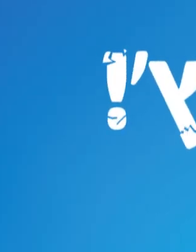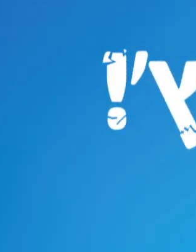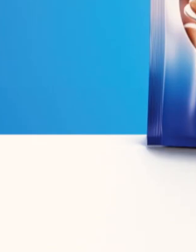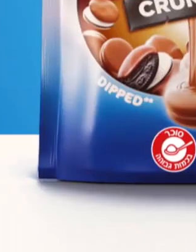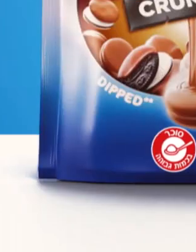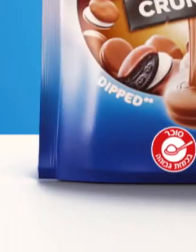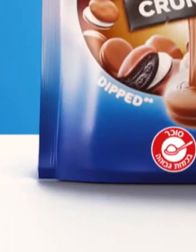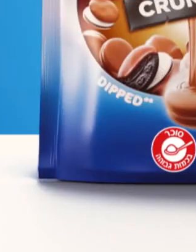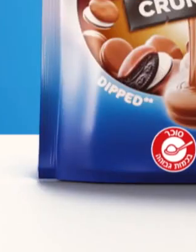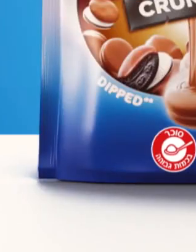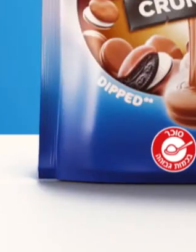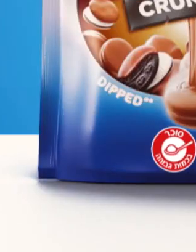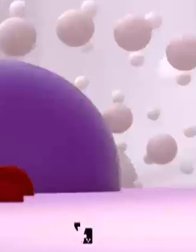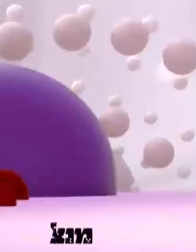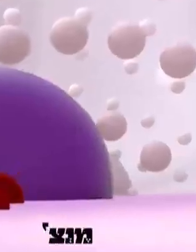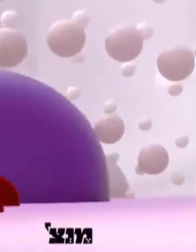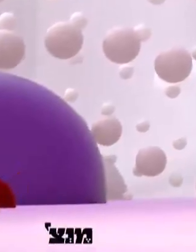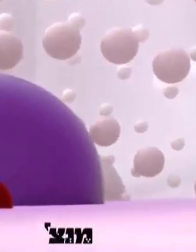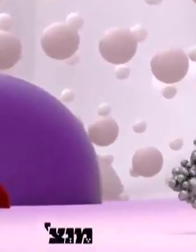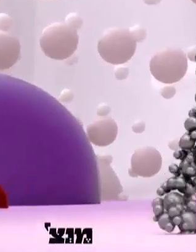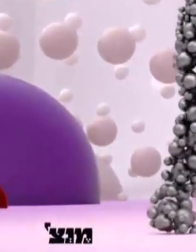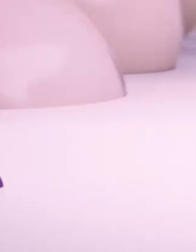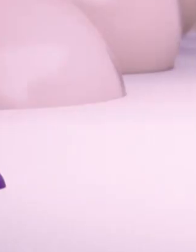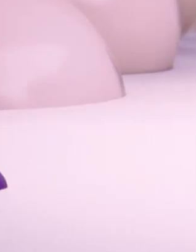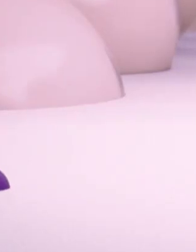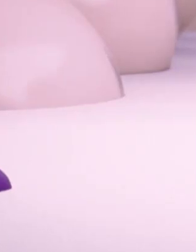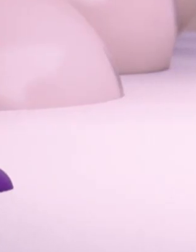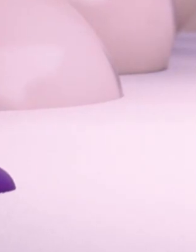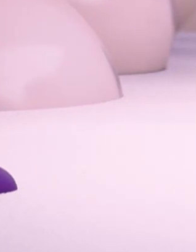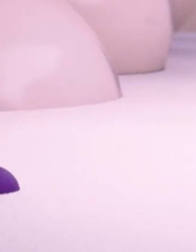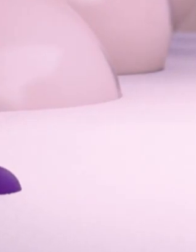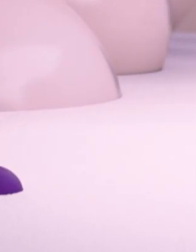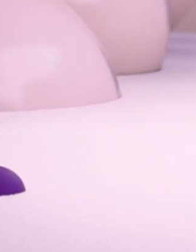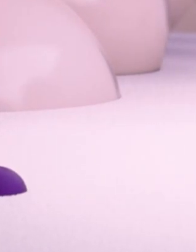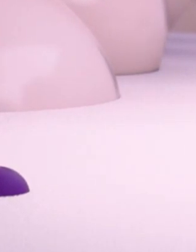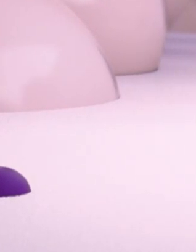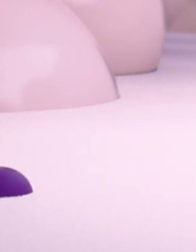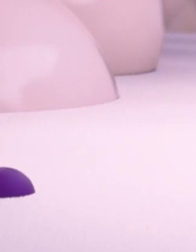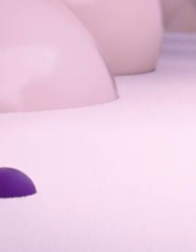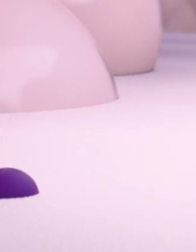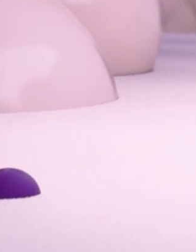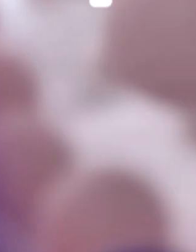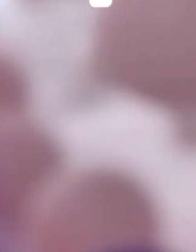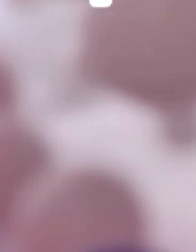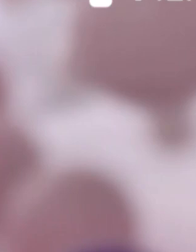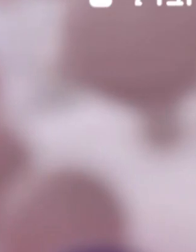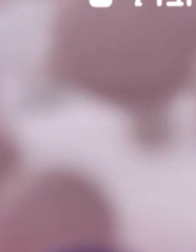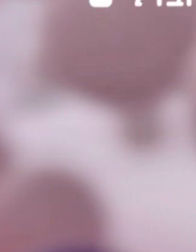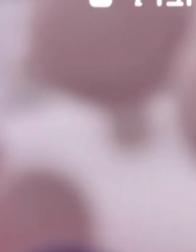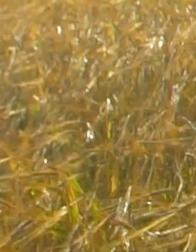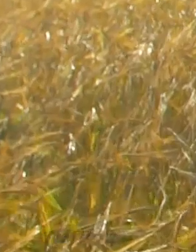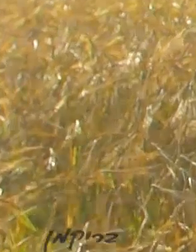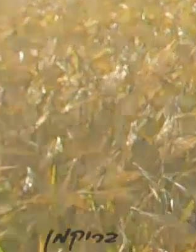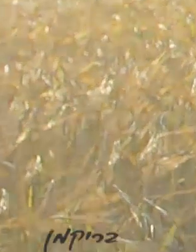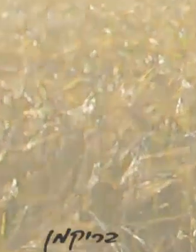יש קראנץ'. חדש. נשנו שאוראו קראנצ'י. למה לסבול מברזל? ברזל קומפורט של אלטמן. נוח לעיכול וגם תאים. אלטמן. הגוף מרגיש